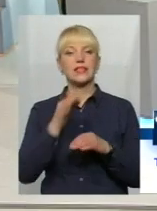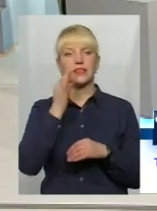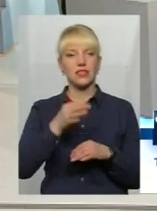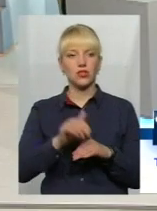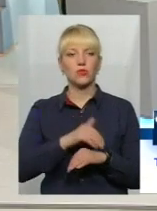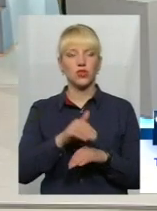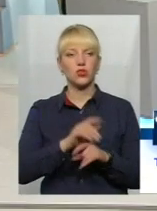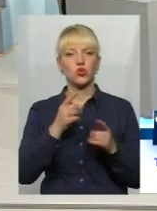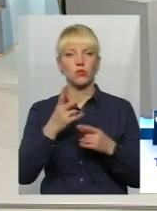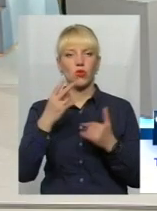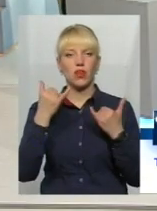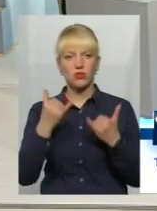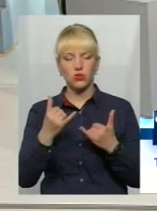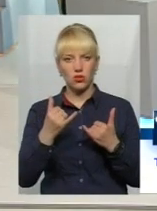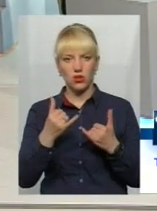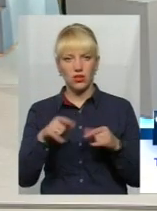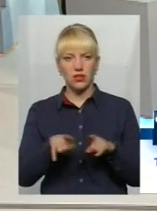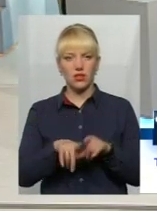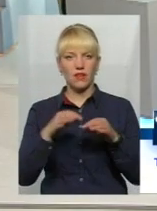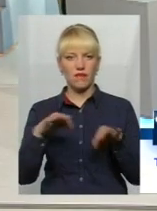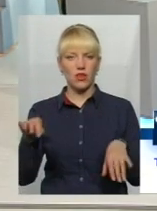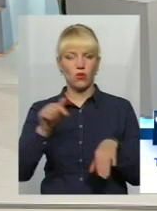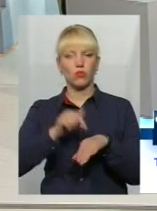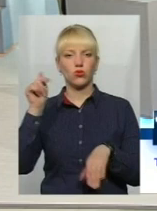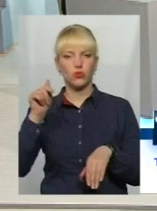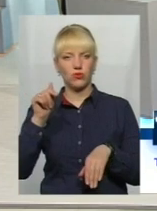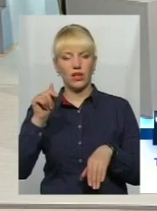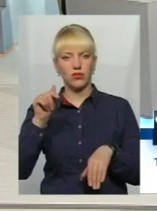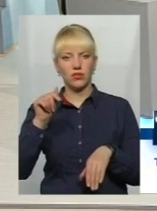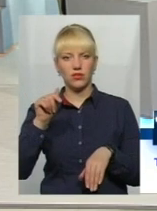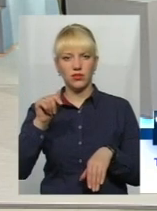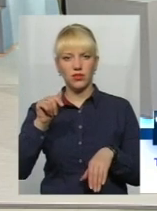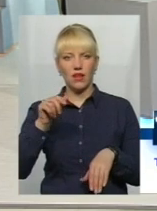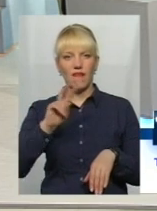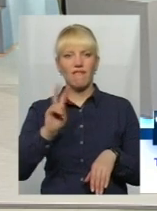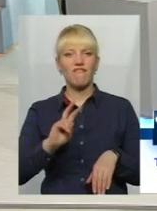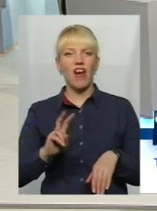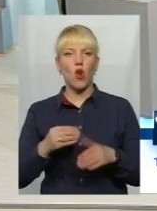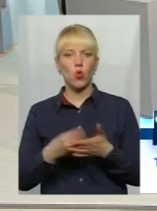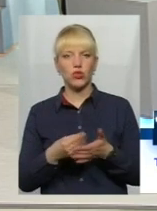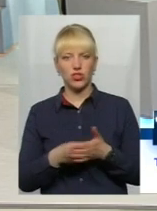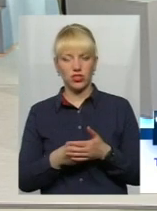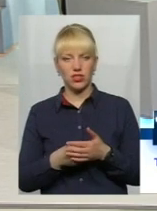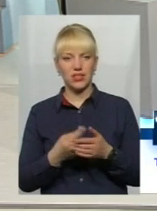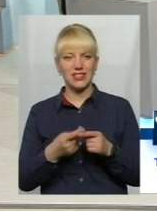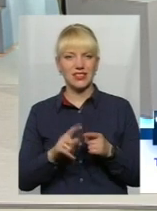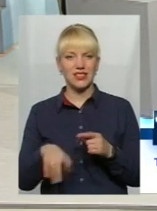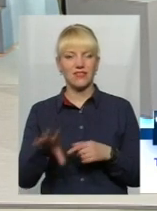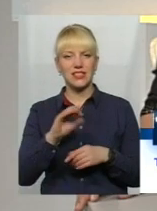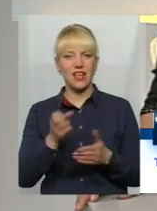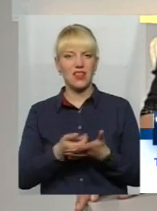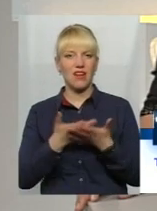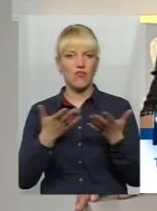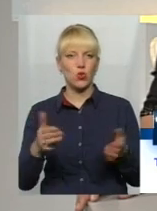ласка, чому на сьогодні так вільно почувають валютчики? І це все на ріду